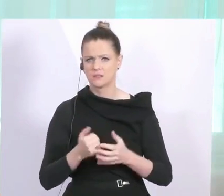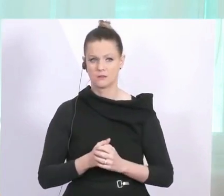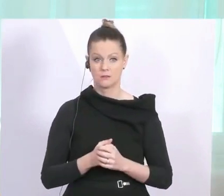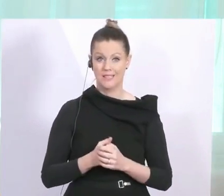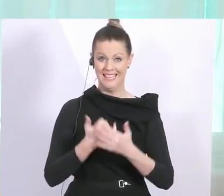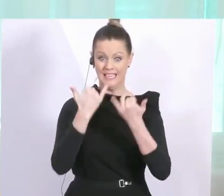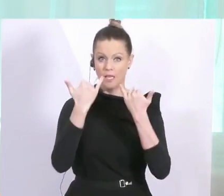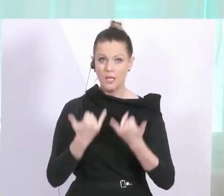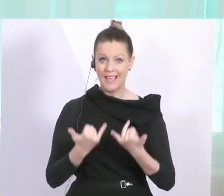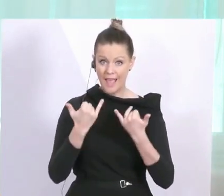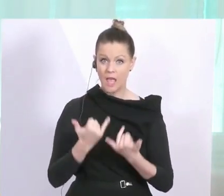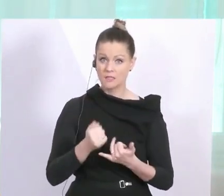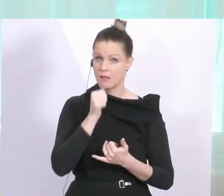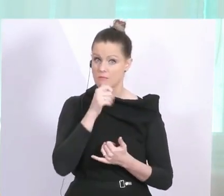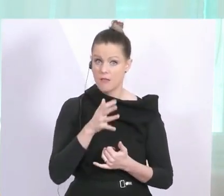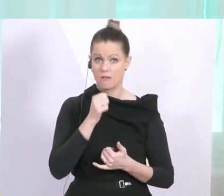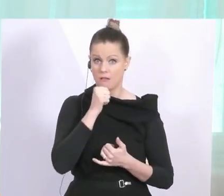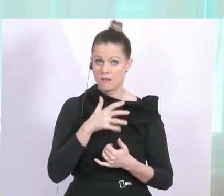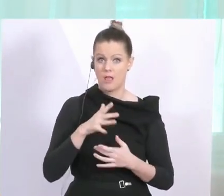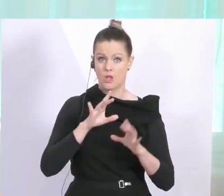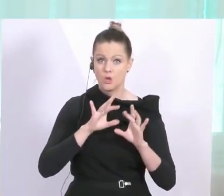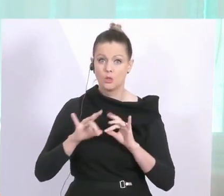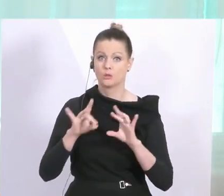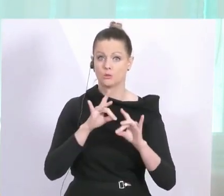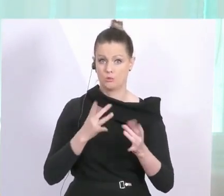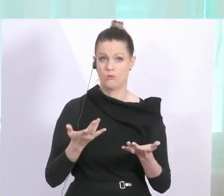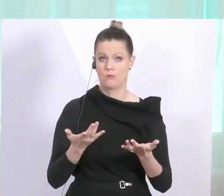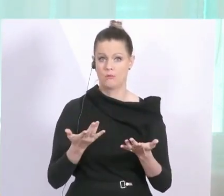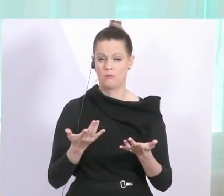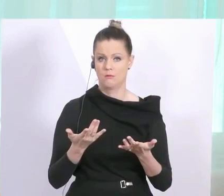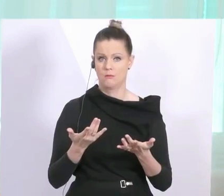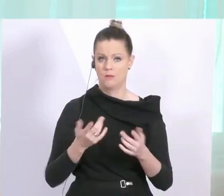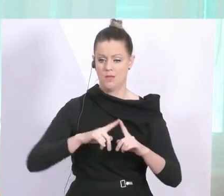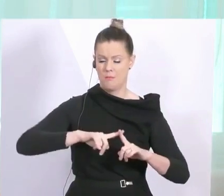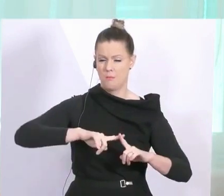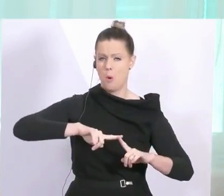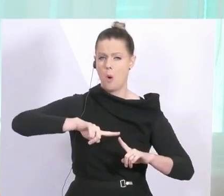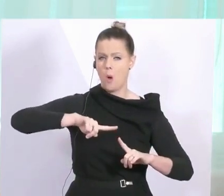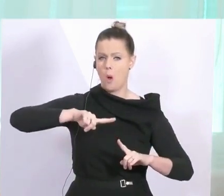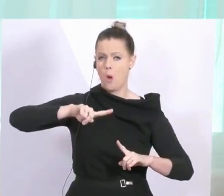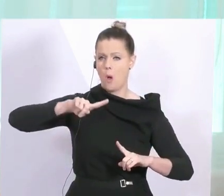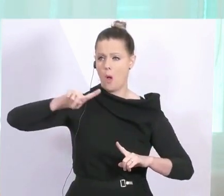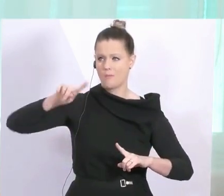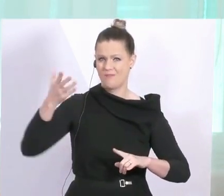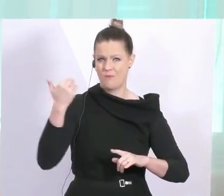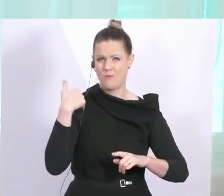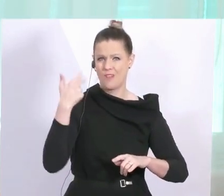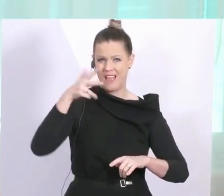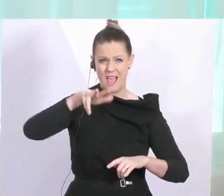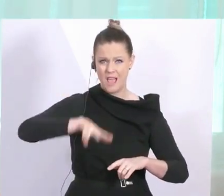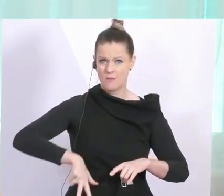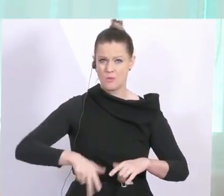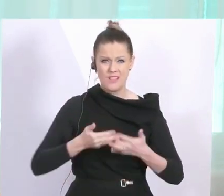beschäftigt er uns und geht in Höhen und in Größenordnungen, die vor drei Monaten noch völlig